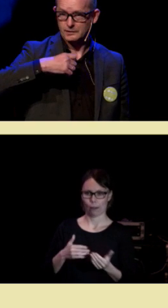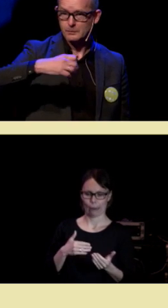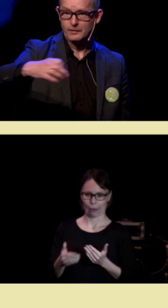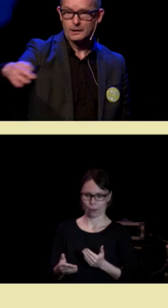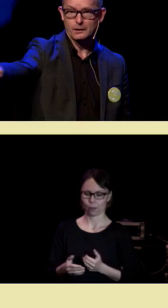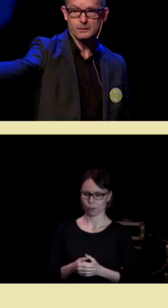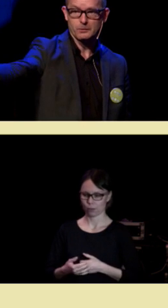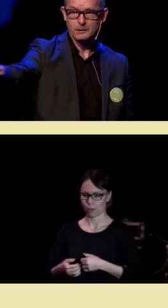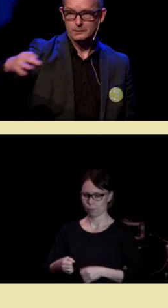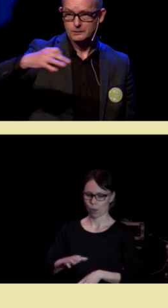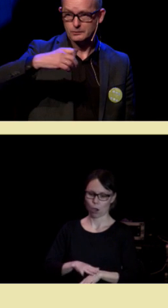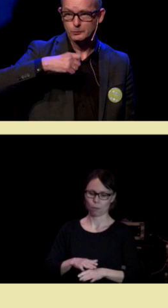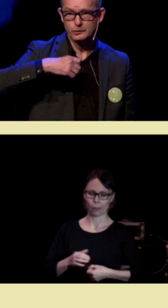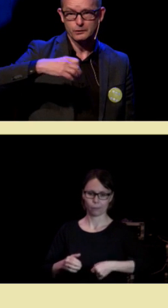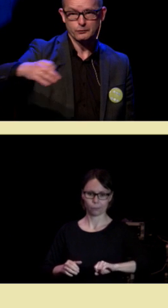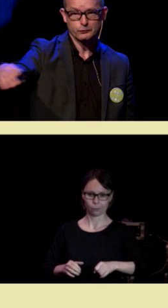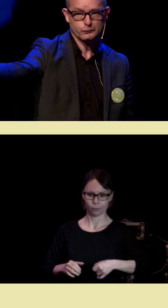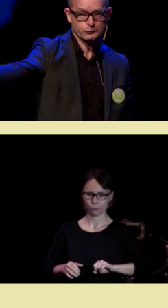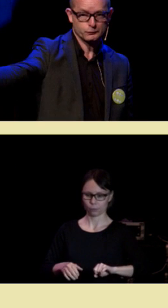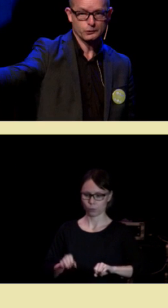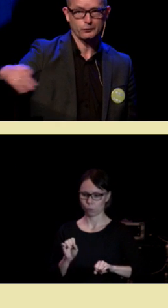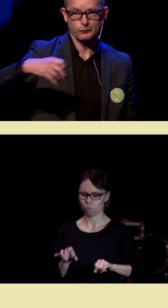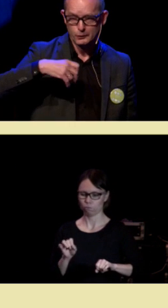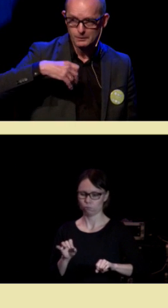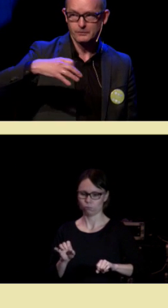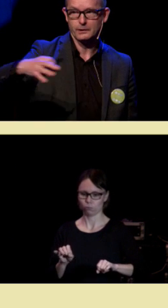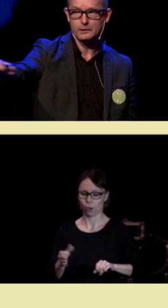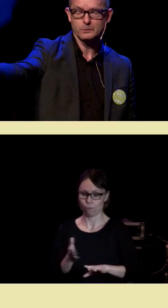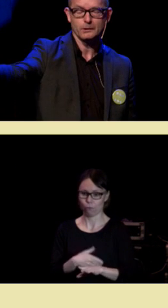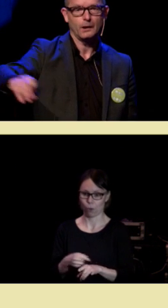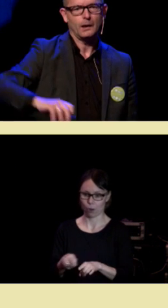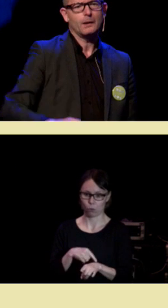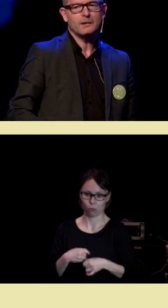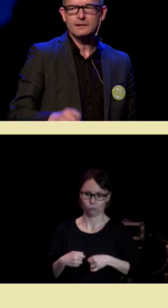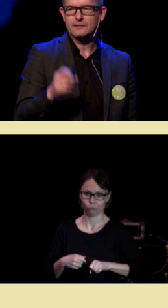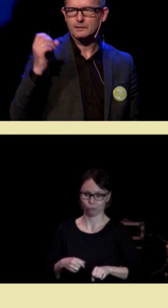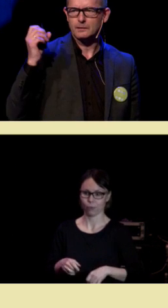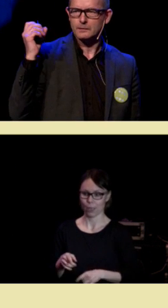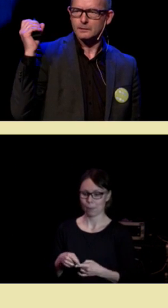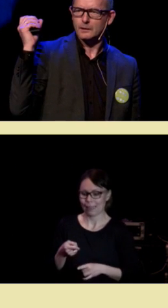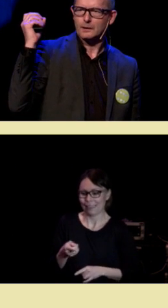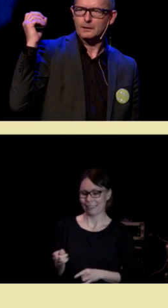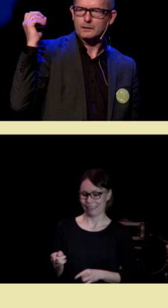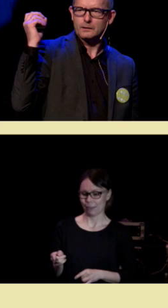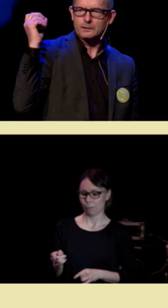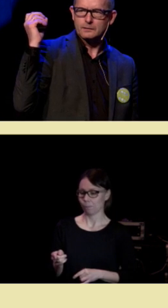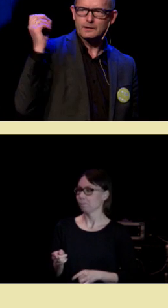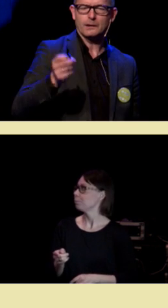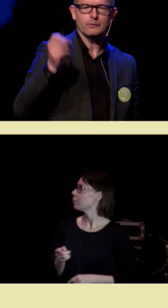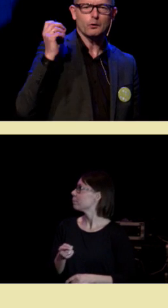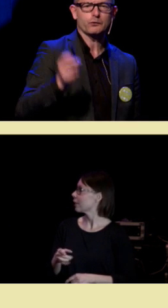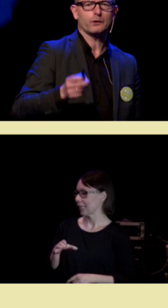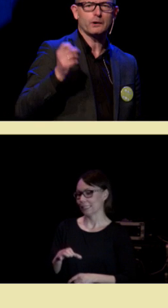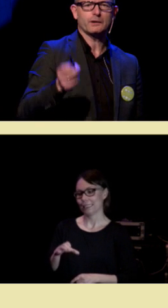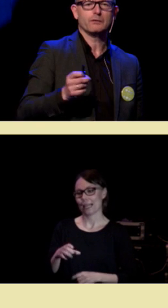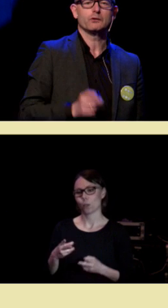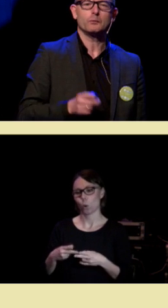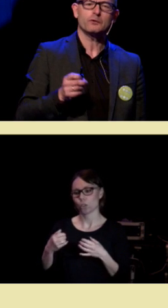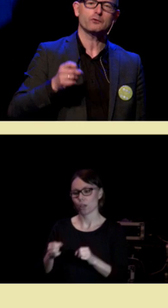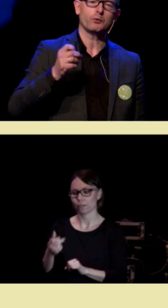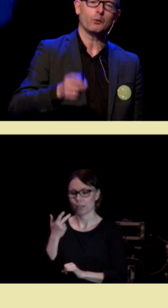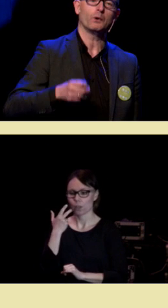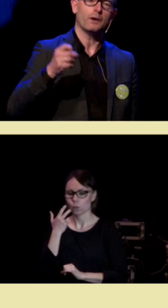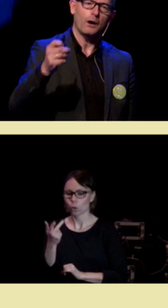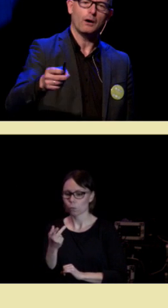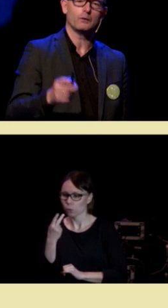hvis jeg beveger armen min, så begynner de å fyre før jeg beveger armen. Men disse cellene var også aktive når